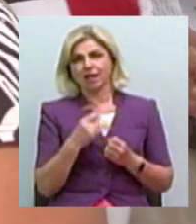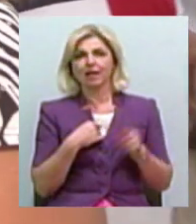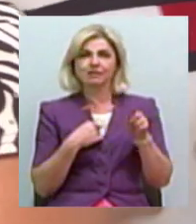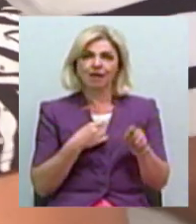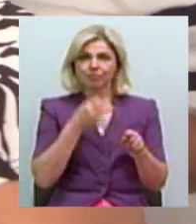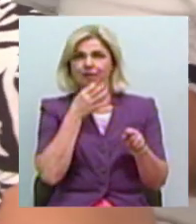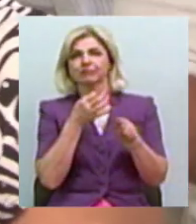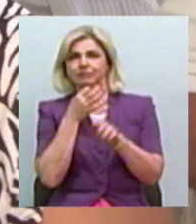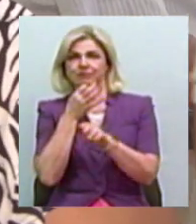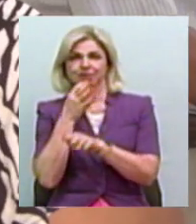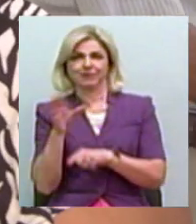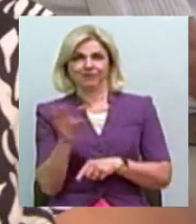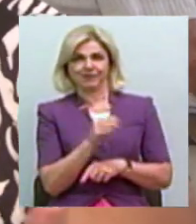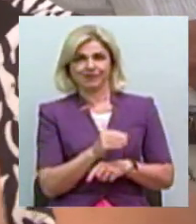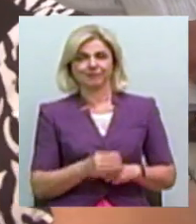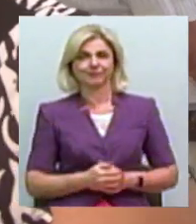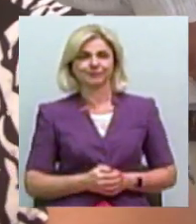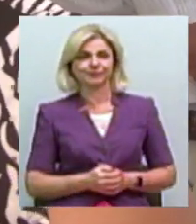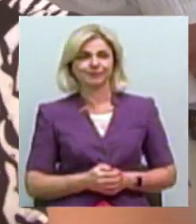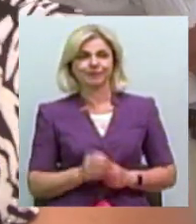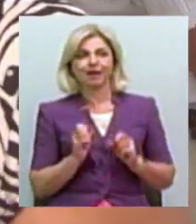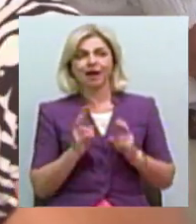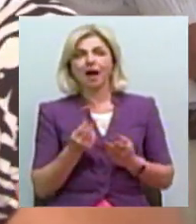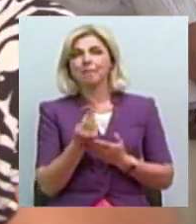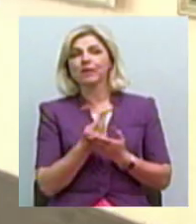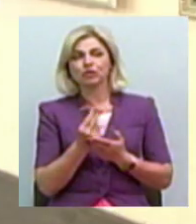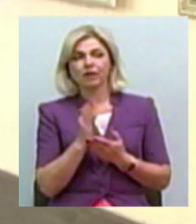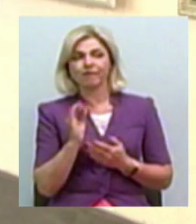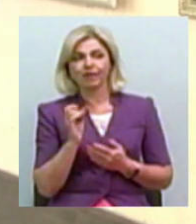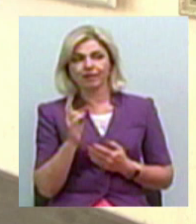подобається, і ця, ця. Тому що так, як пише він.